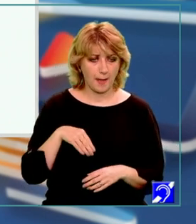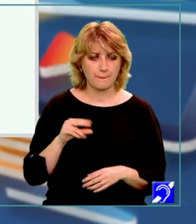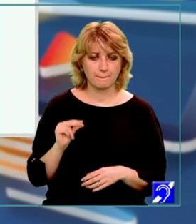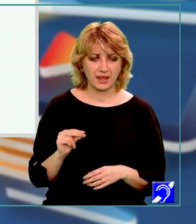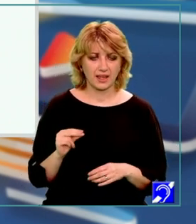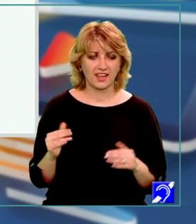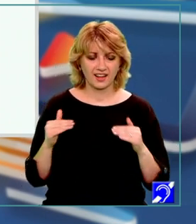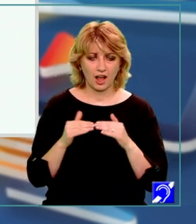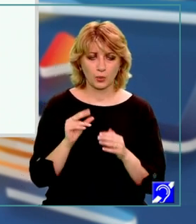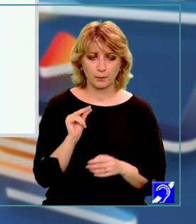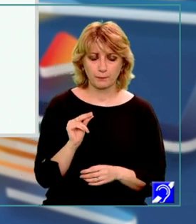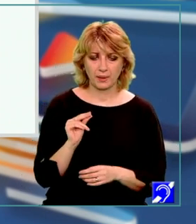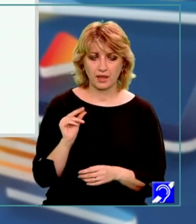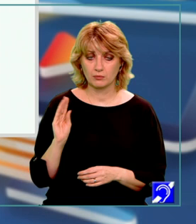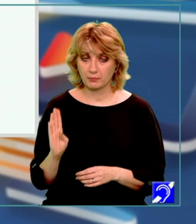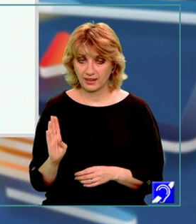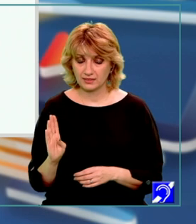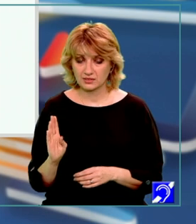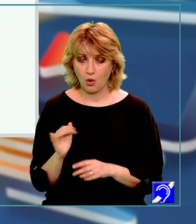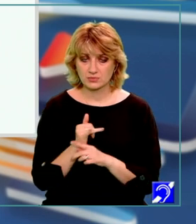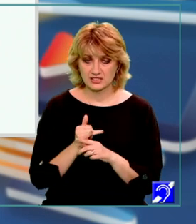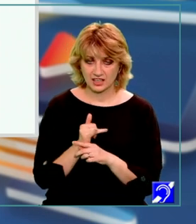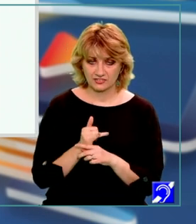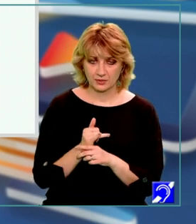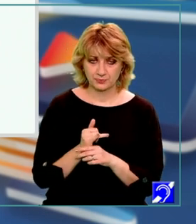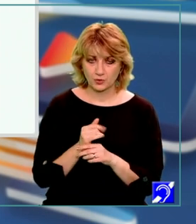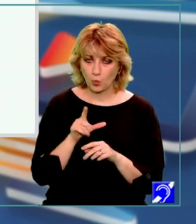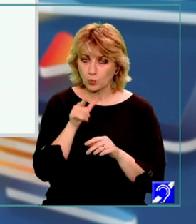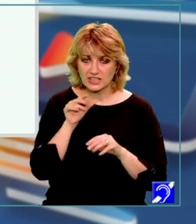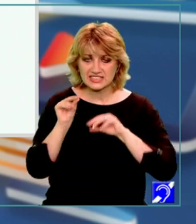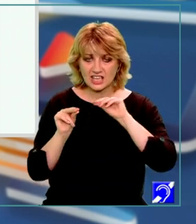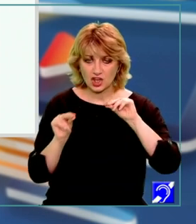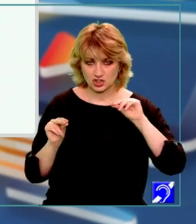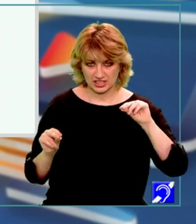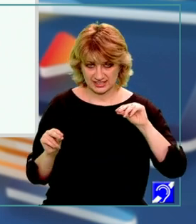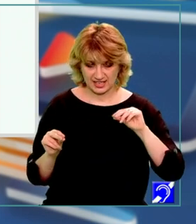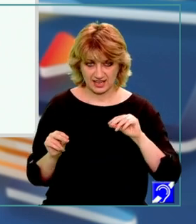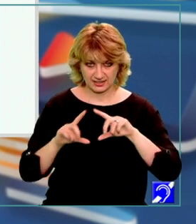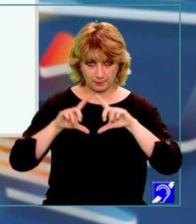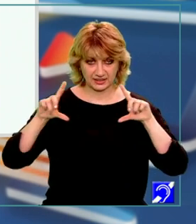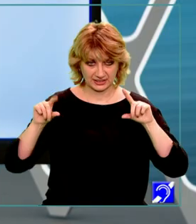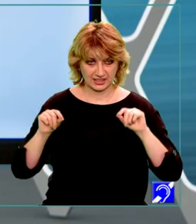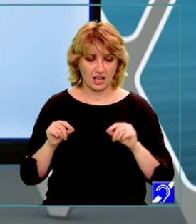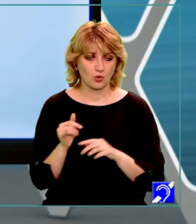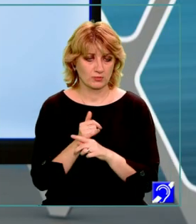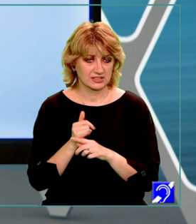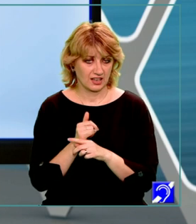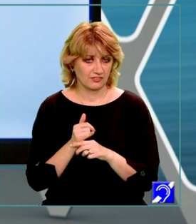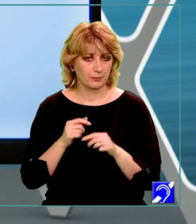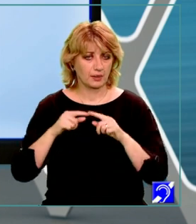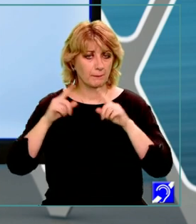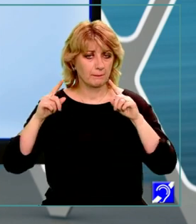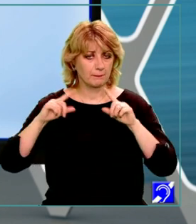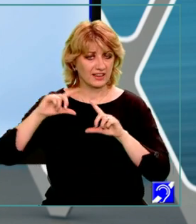congruent cu P, B. Observând amplasarea punctelor în rețeaua de pătrate, observăm că patrulaterul